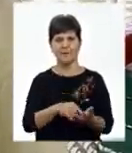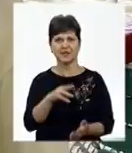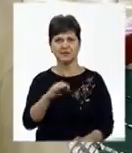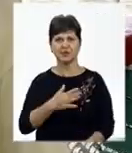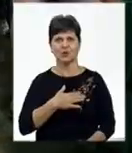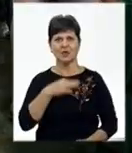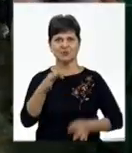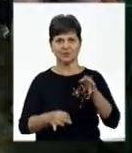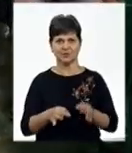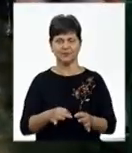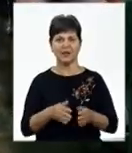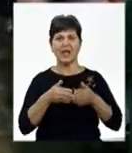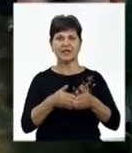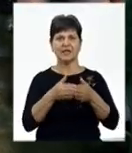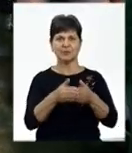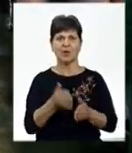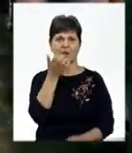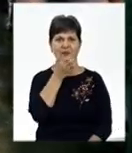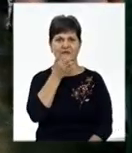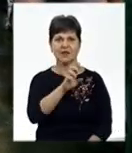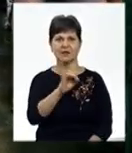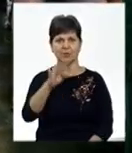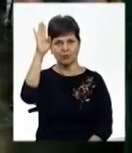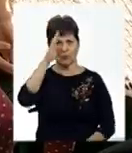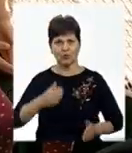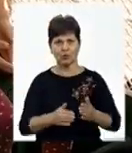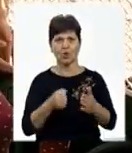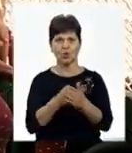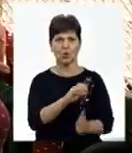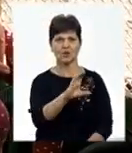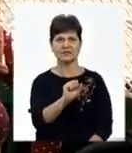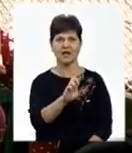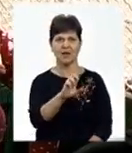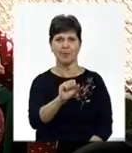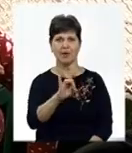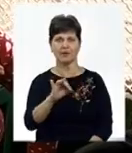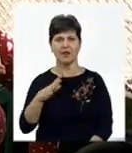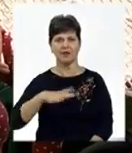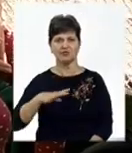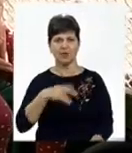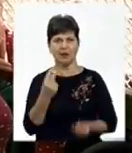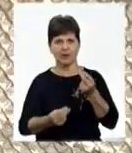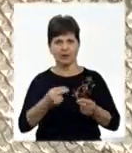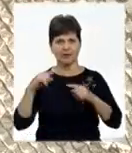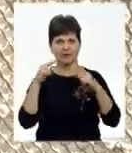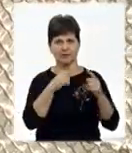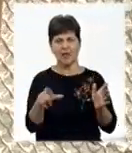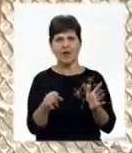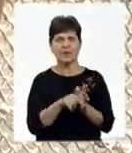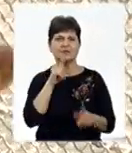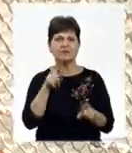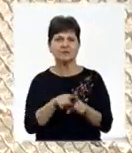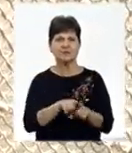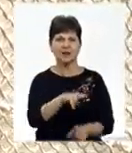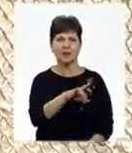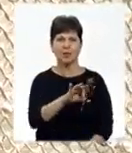на природі. Теплохід рухається Південним Бугом до Сабарова. Там на дітей чекають пікнік та рухливі ігри. Разом з сестричкою Пеліною у ньому